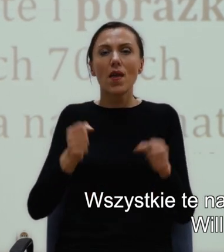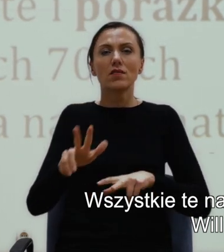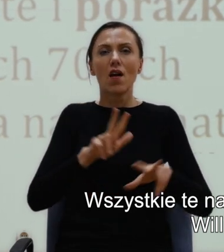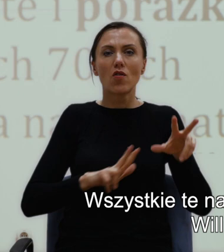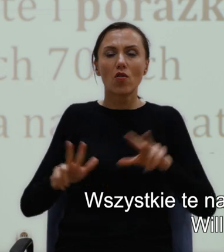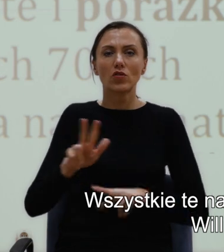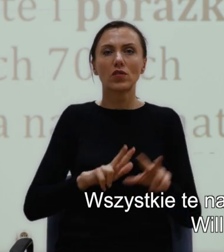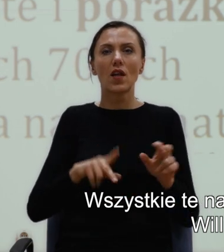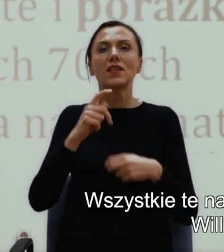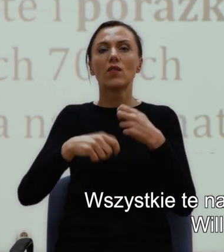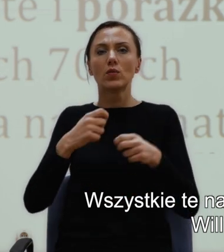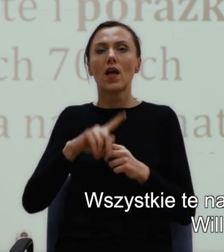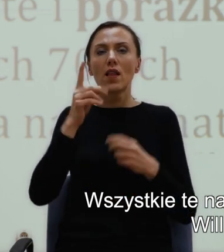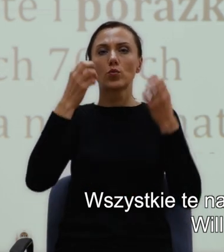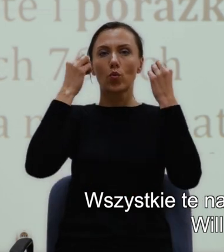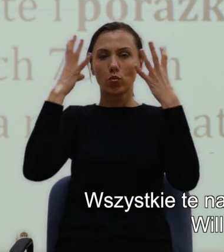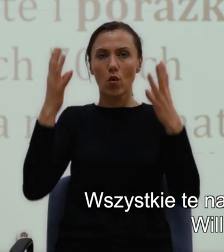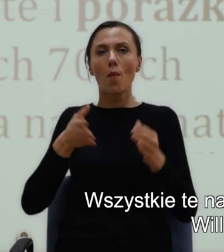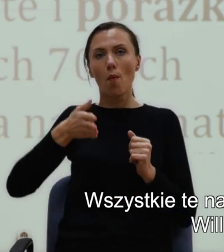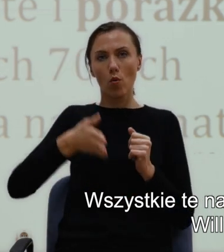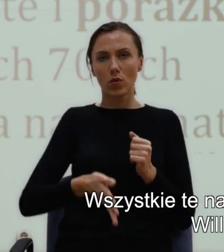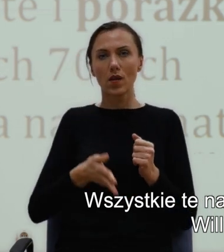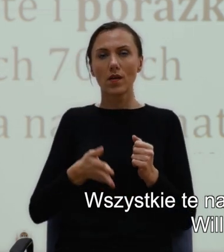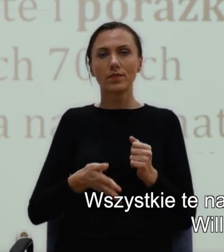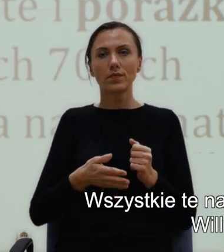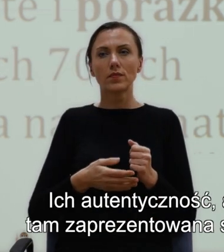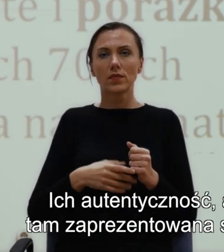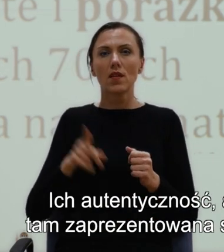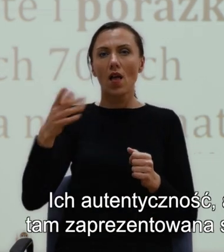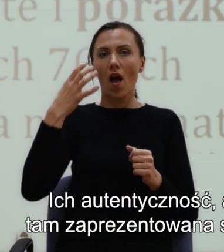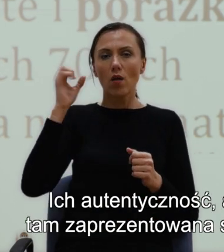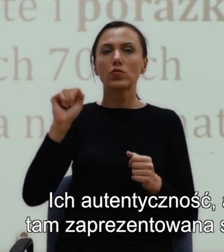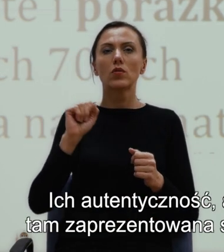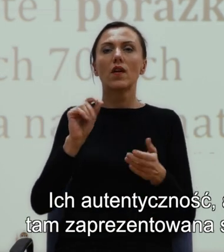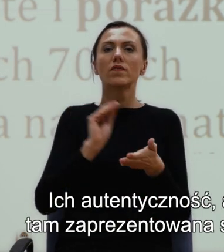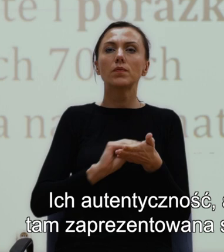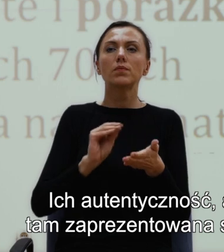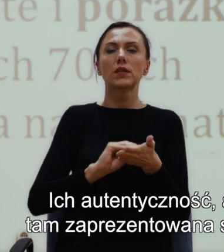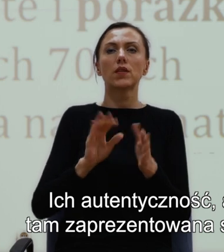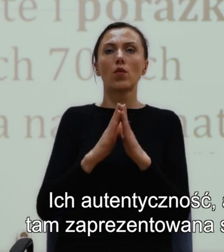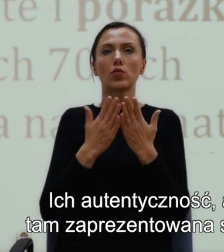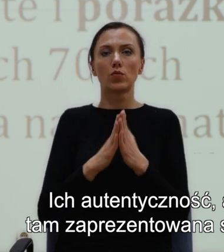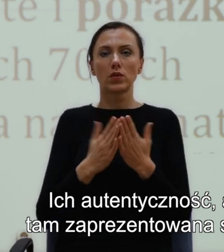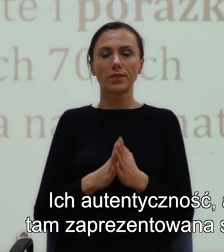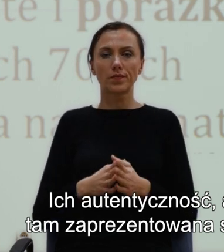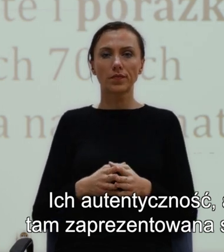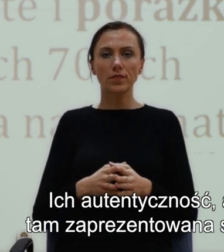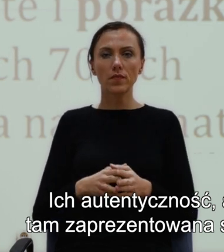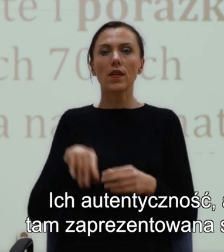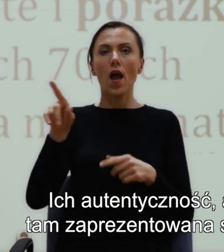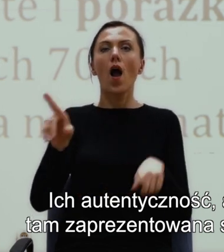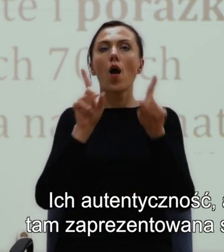kulturą południa Williams wyrażał w swoich sztukach. Ich autentyczność, autentyczność